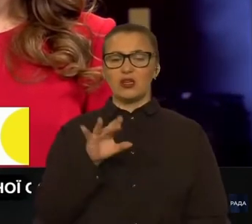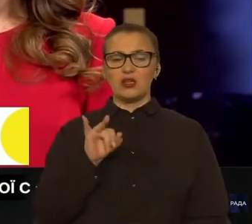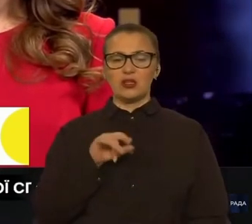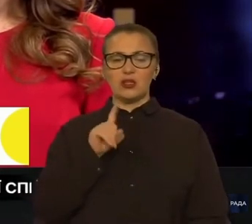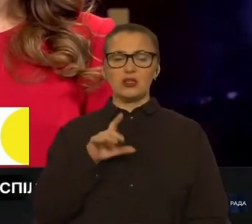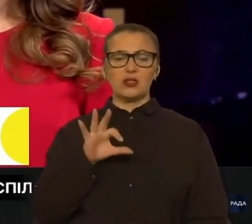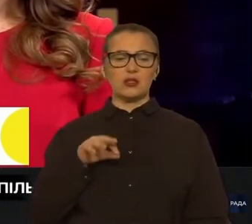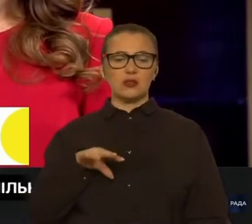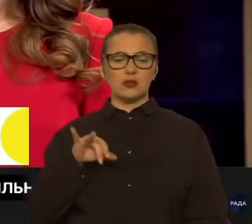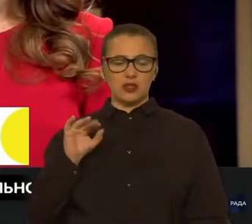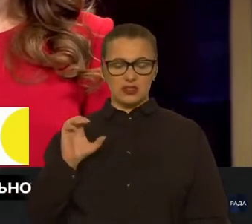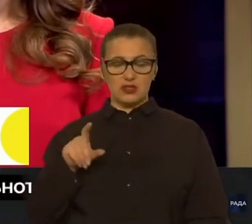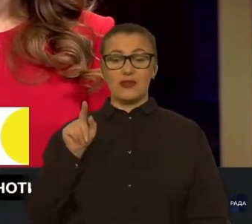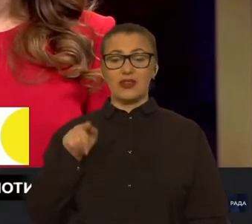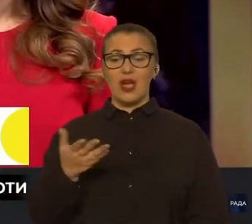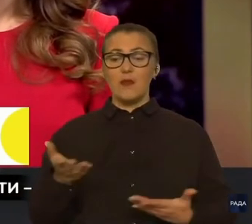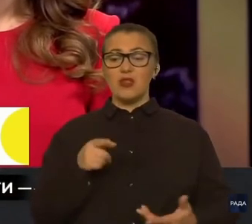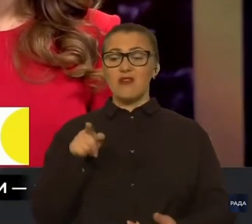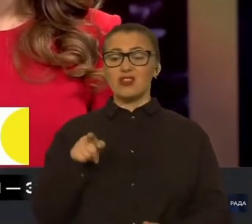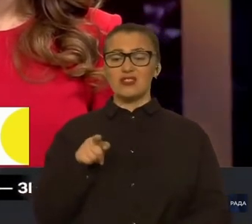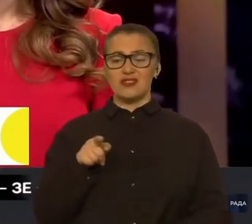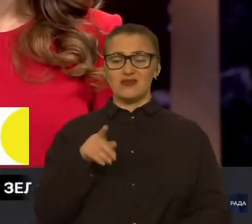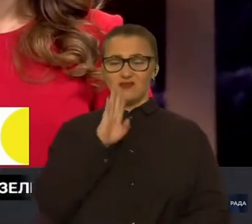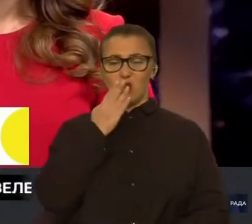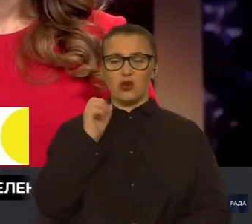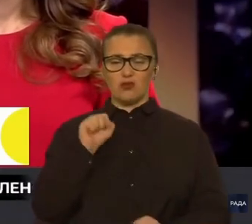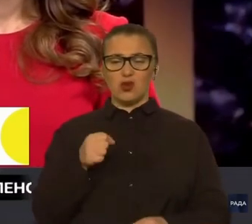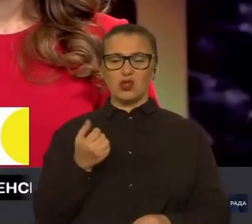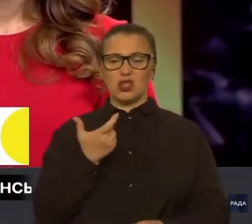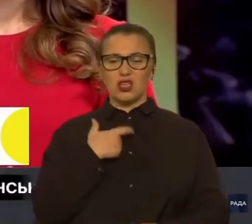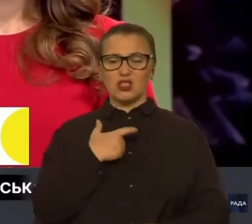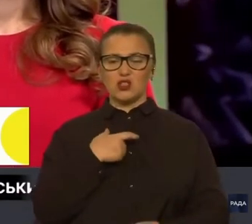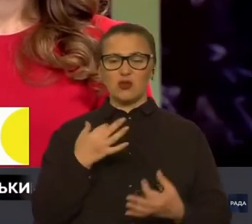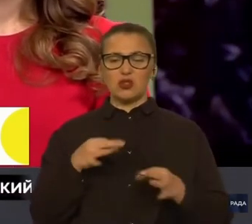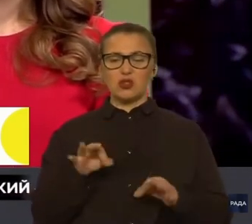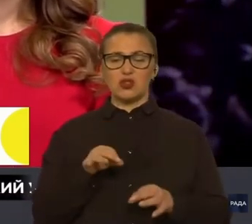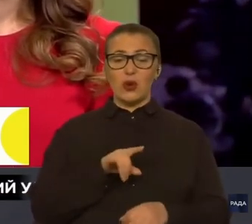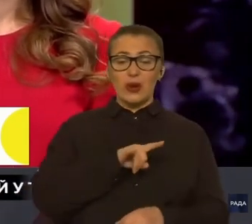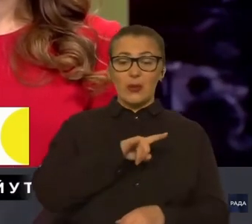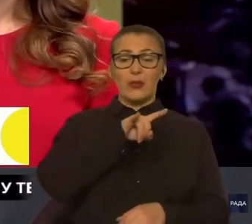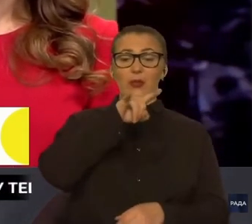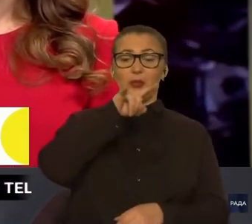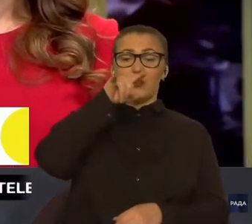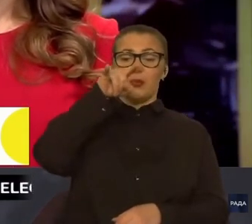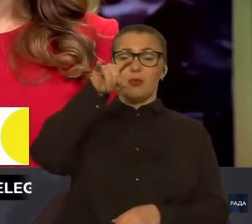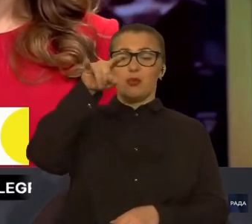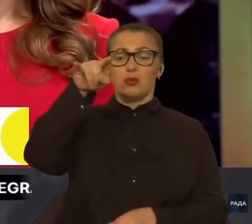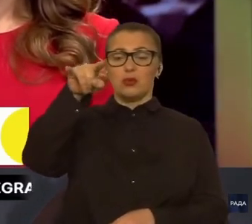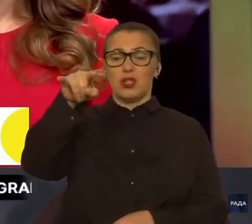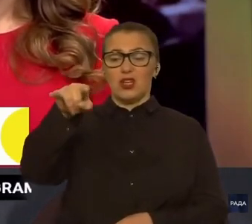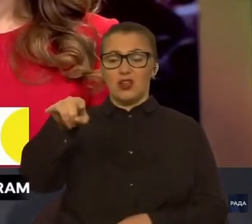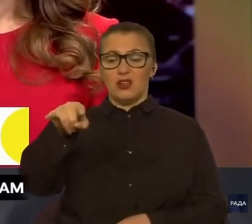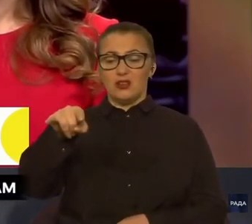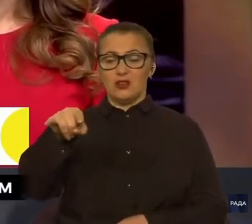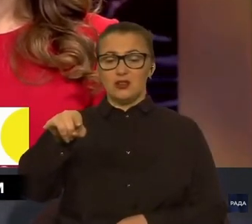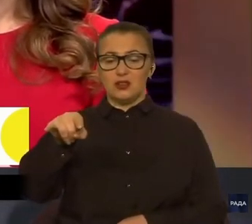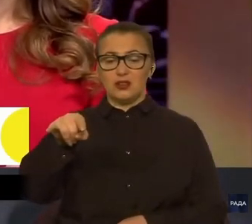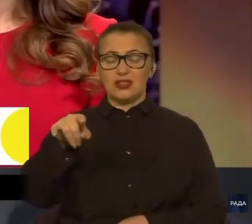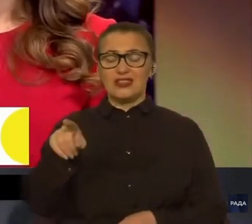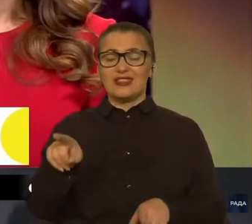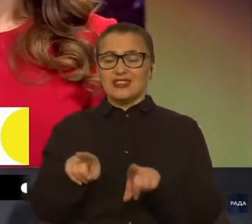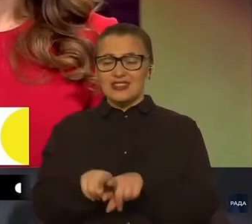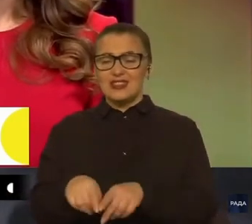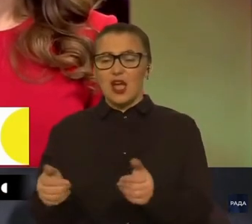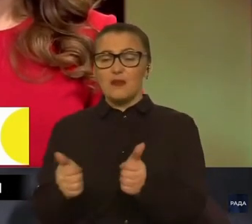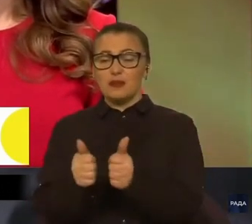Там, де вони можуть собі дозволити літаку підлітити настільки